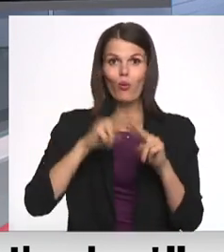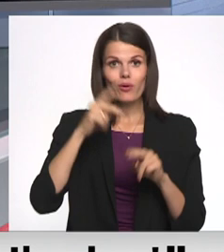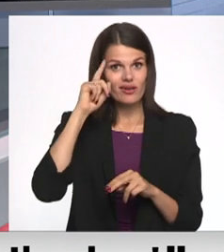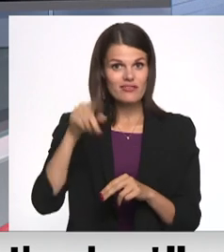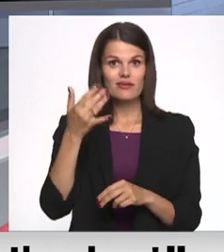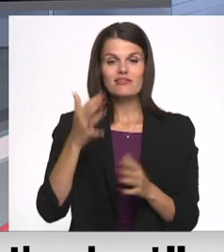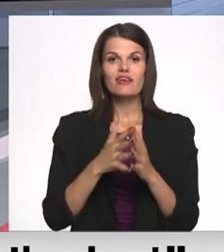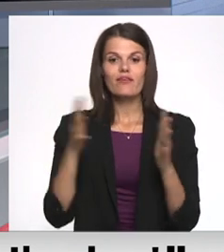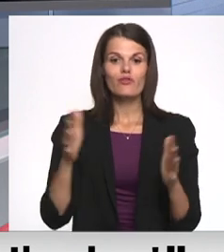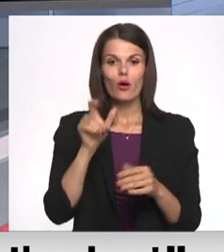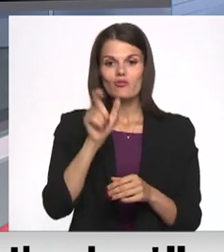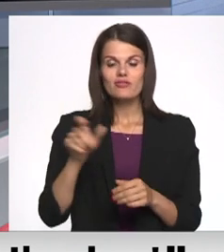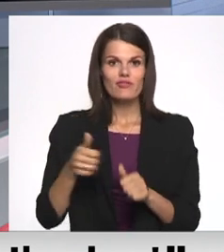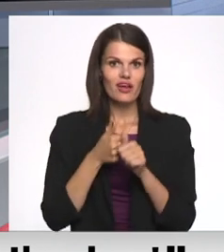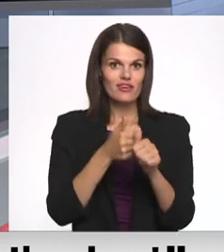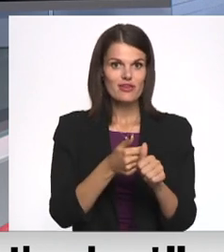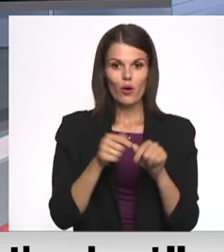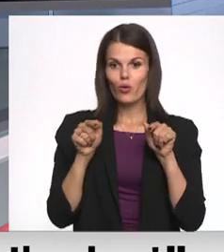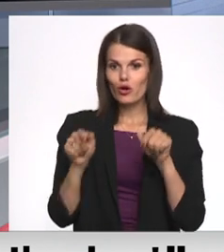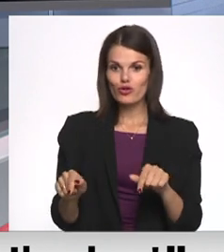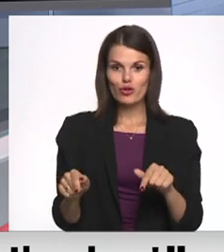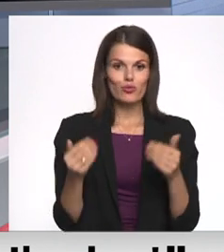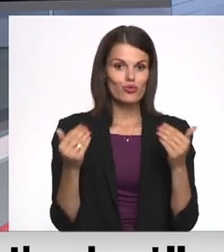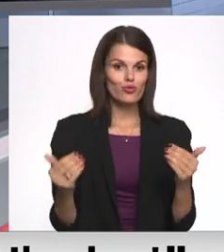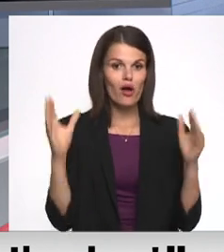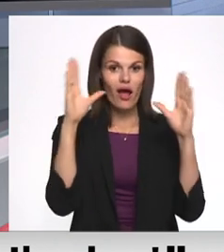Cik daudz cilvēku sakoši šim startam šajā brīdī šovakar?